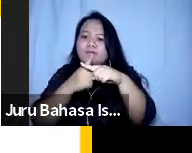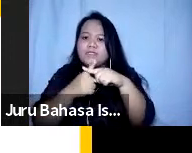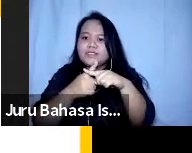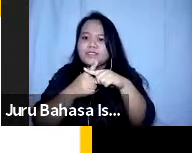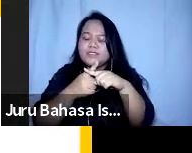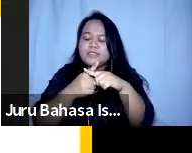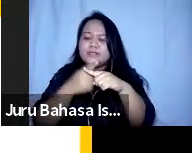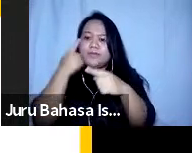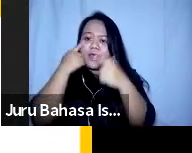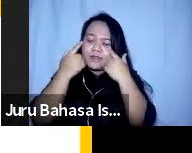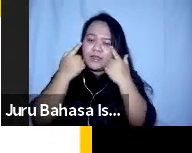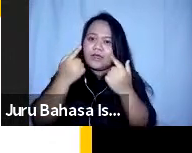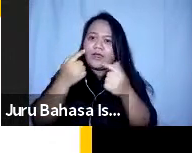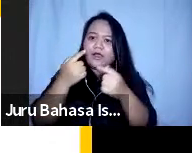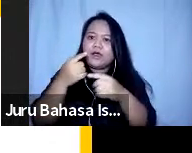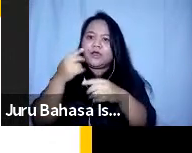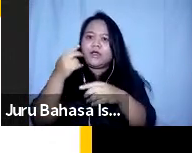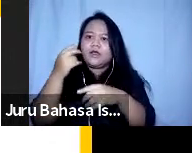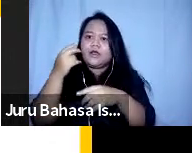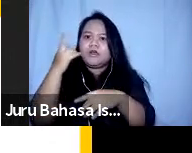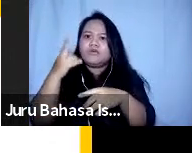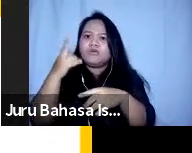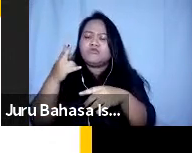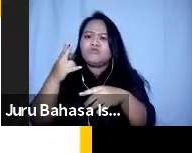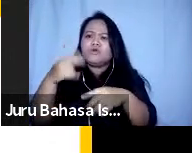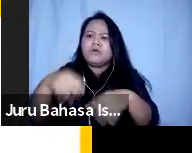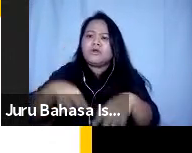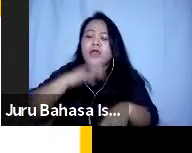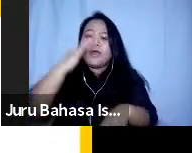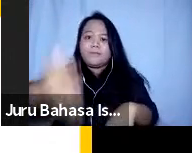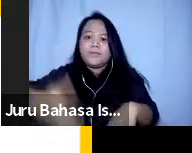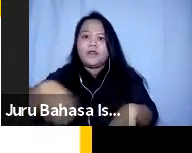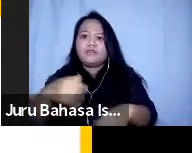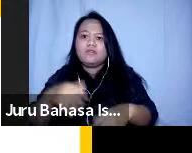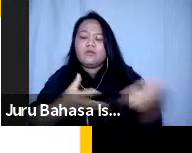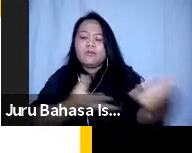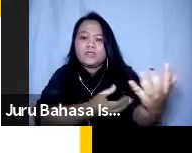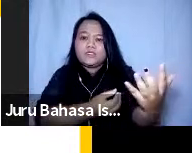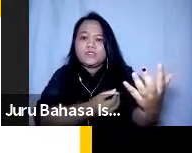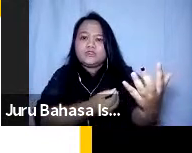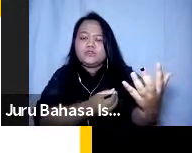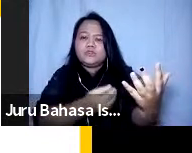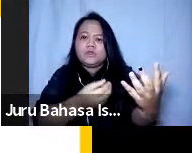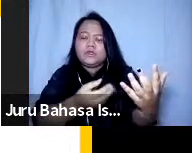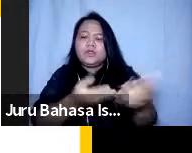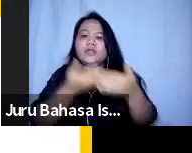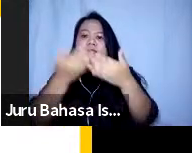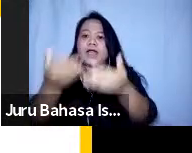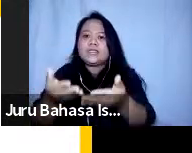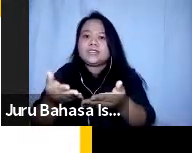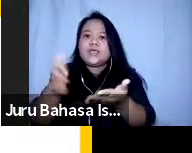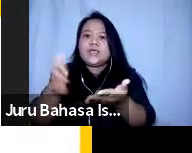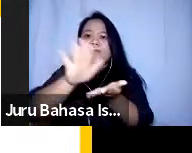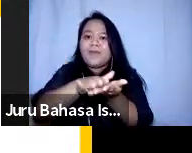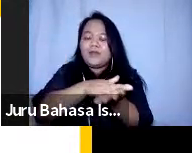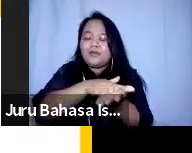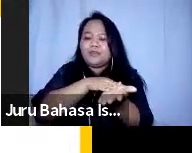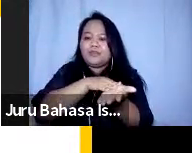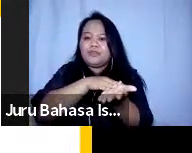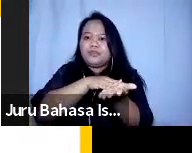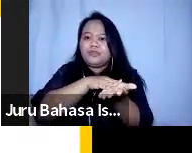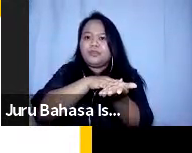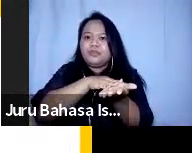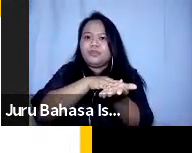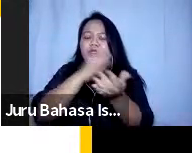dan yang terakhir untuk hamil dan menyusui akan diberikan pembalik apa namanya ini